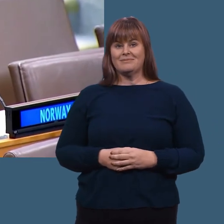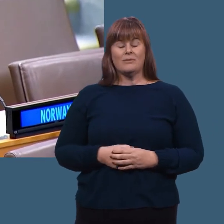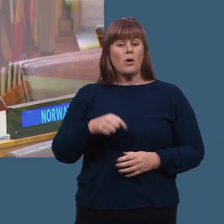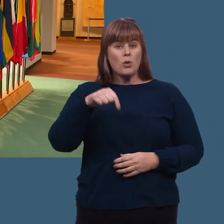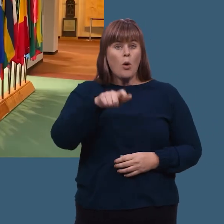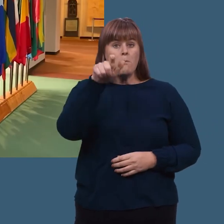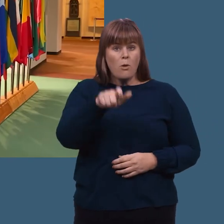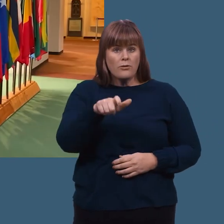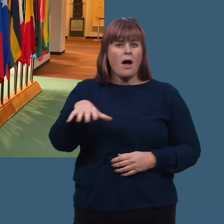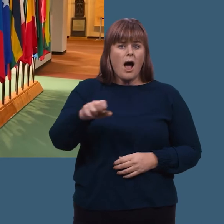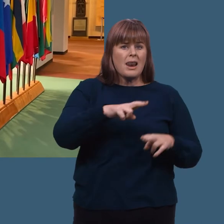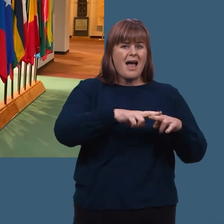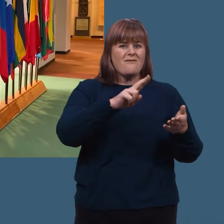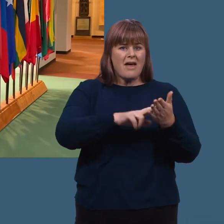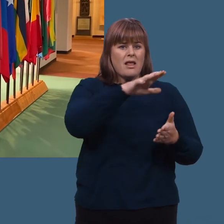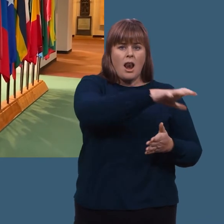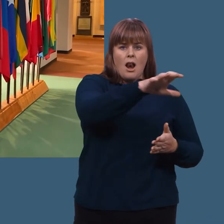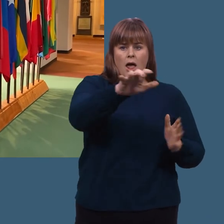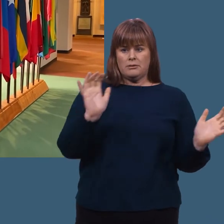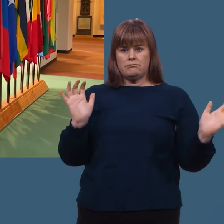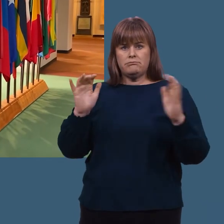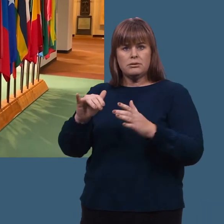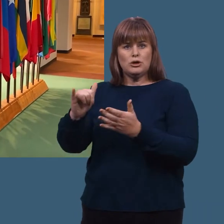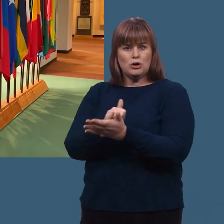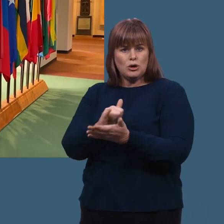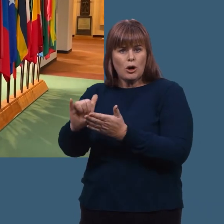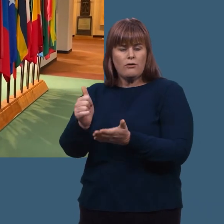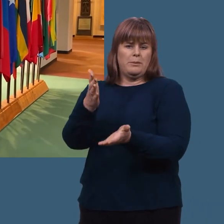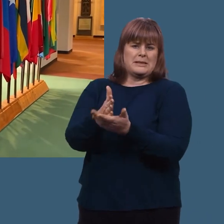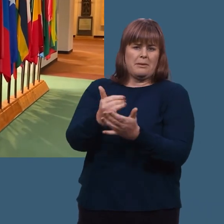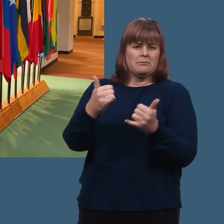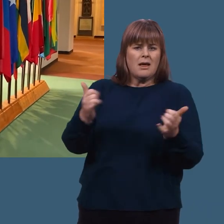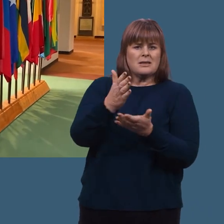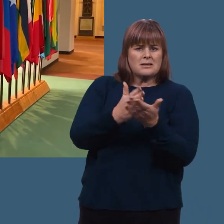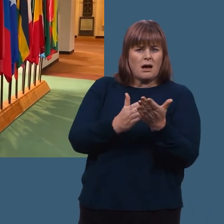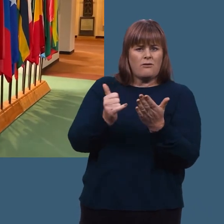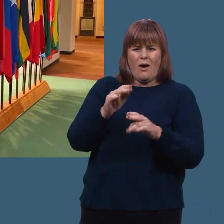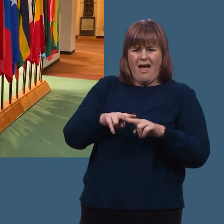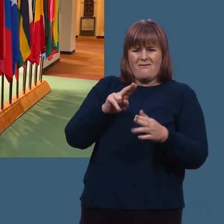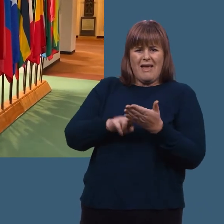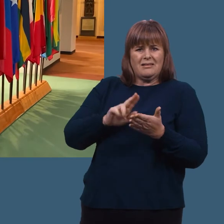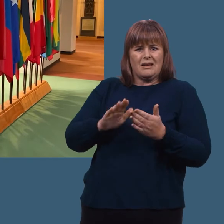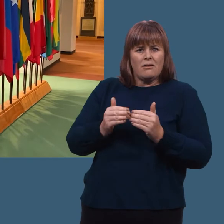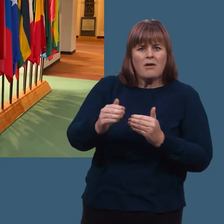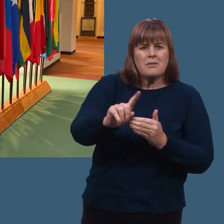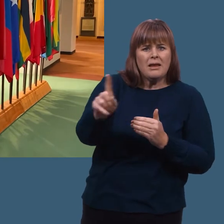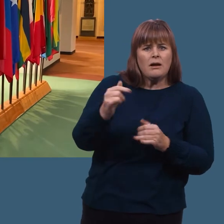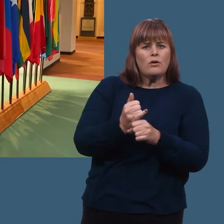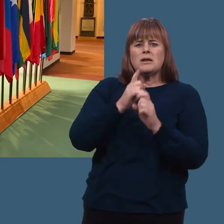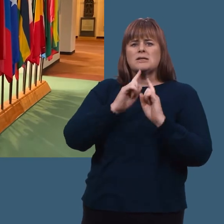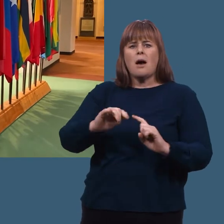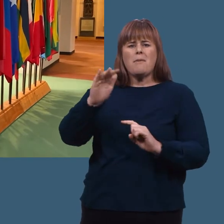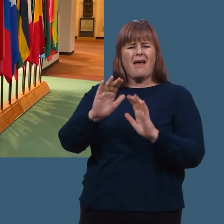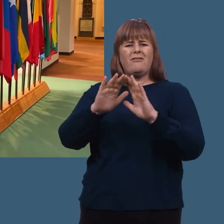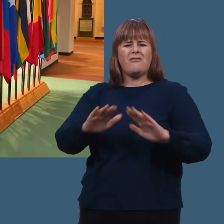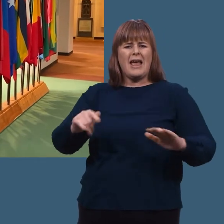Denne måneden så er alle FN-landene samlet her i New York for å bestemme saker for hvordan FN skal gå videre. Og hvordan vi skal skape en